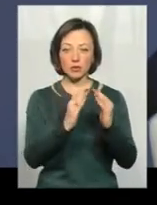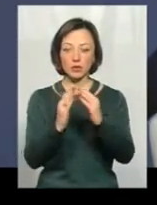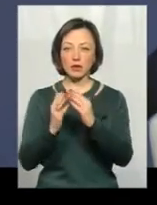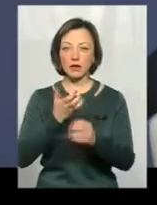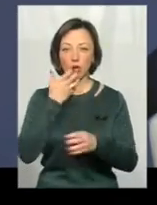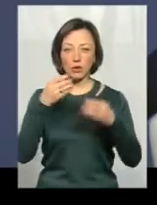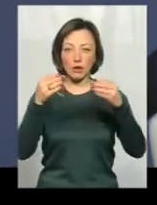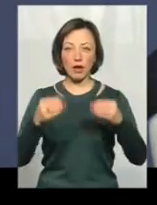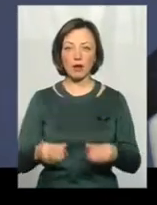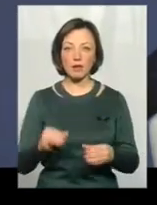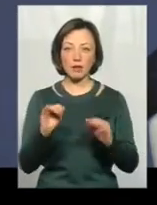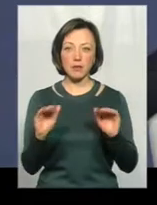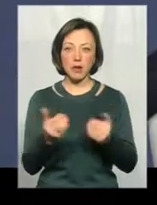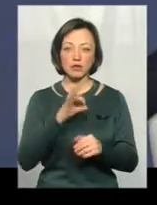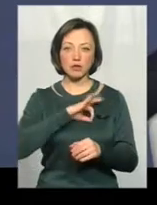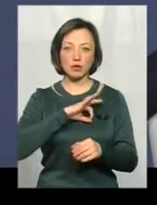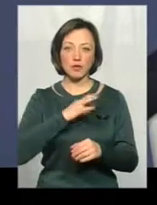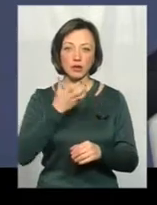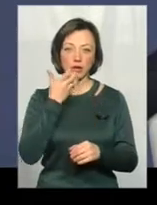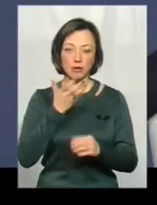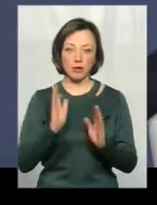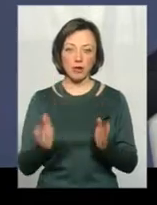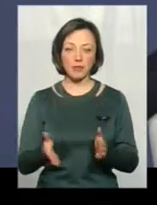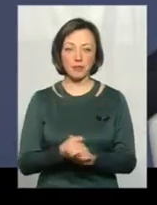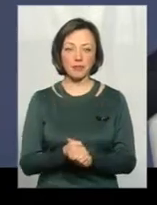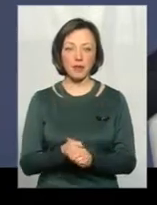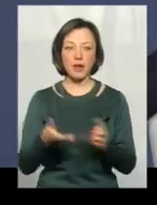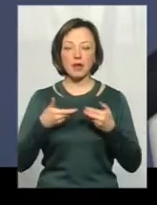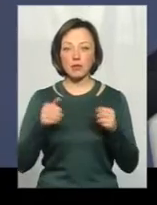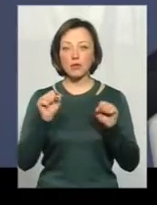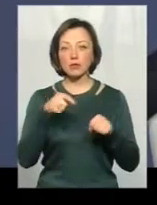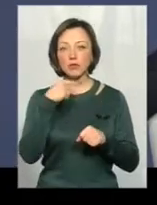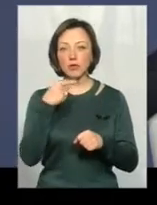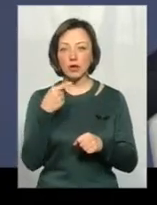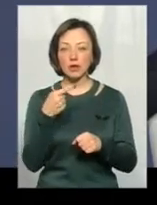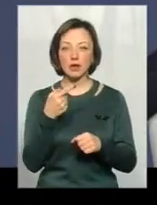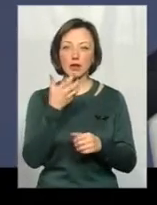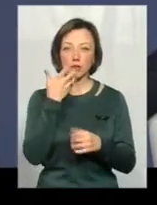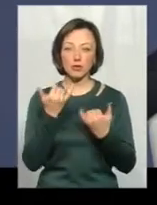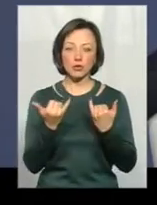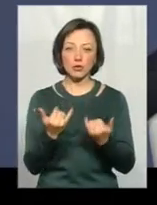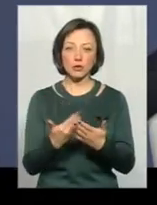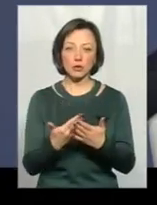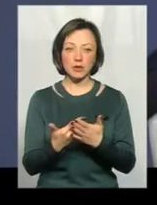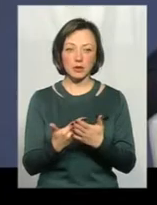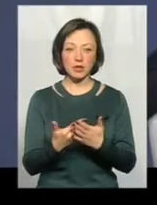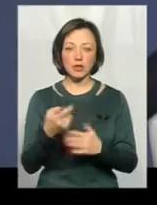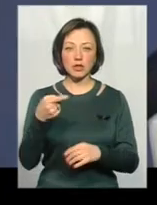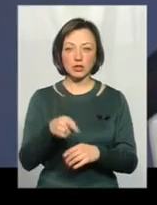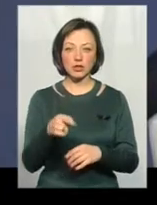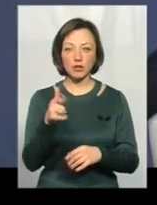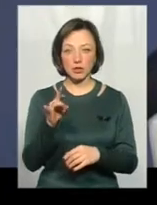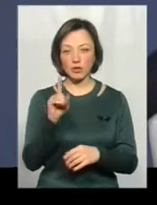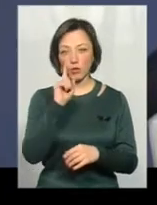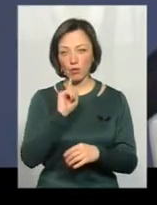утеплені і менше буде споживати тепла. Ми можемо говорити, що тепло коштує, умовно кажучи, сьогодні там тисячу гривень.